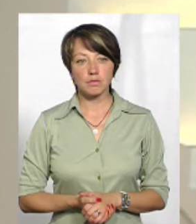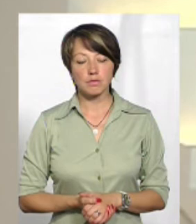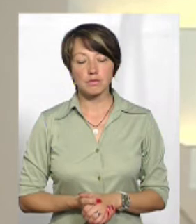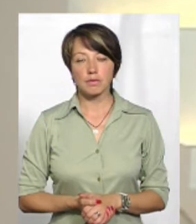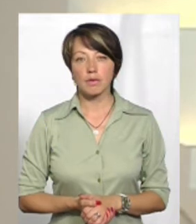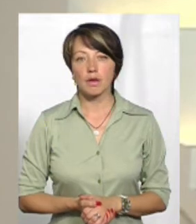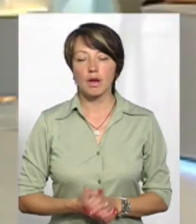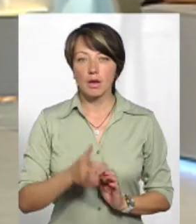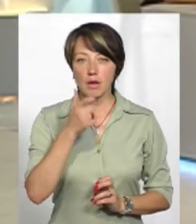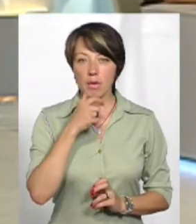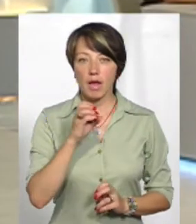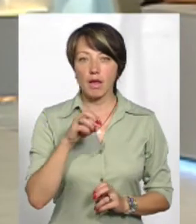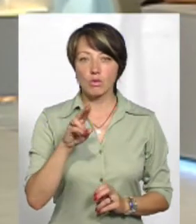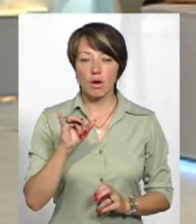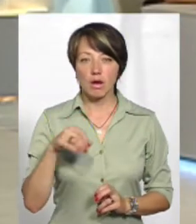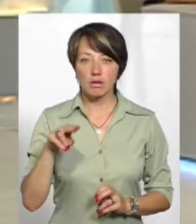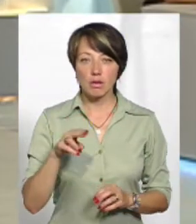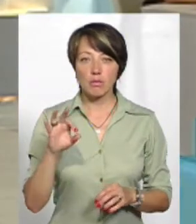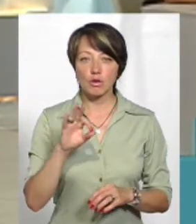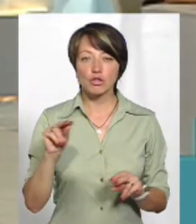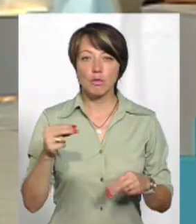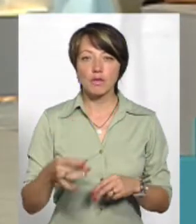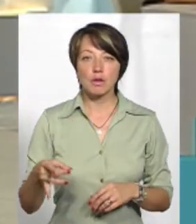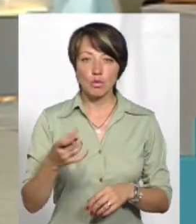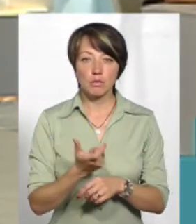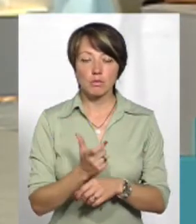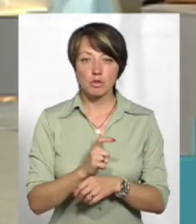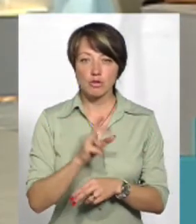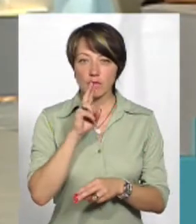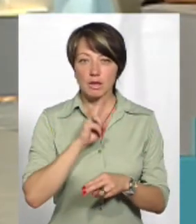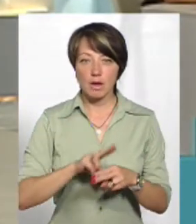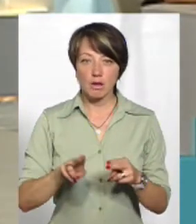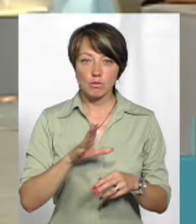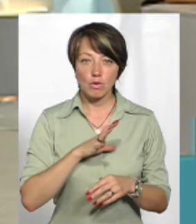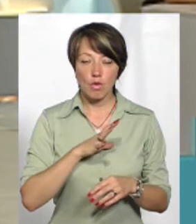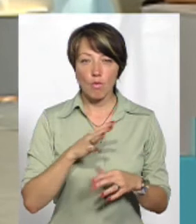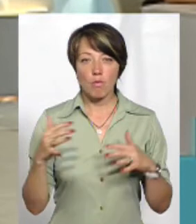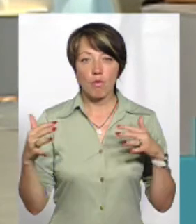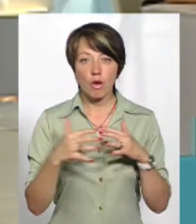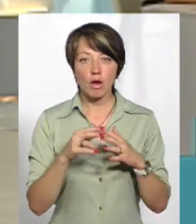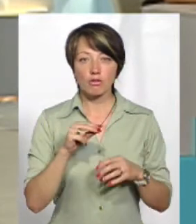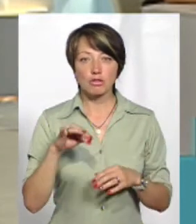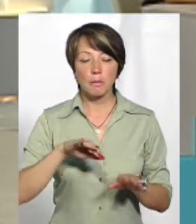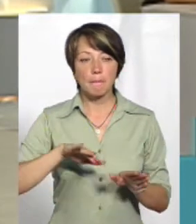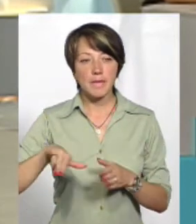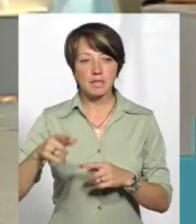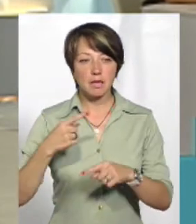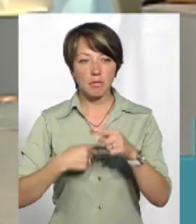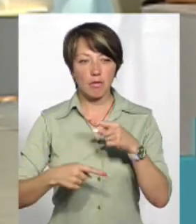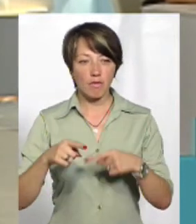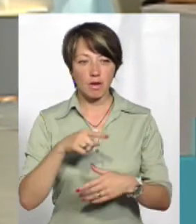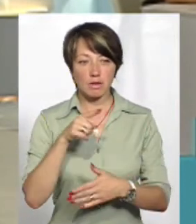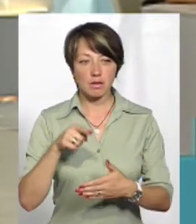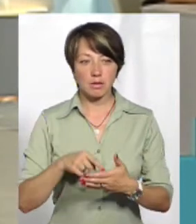Пане Едуарде, стосовно Чемеровецького району, от більше втрат було у боях чи після повернення?